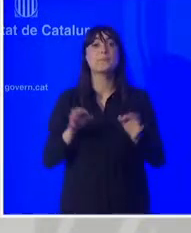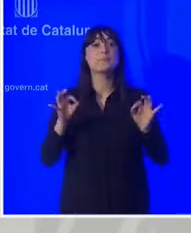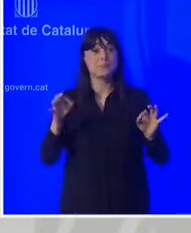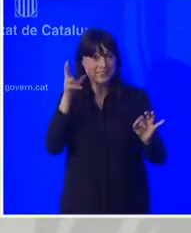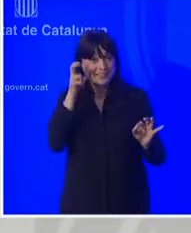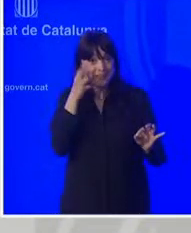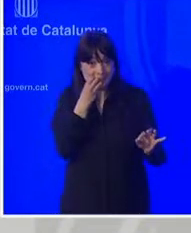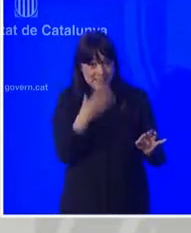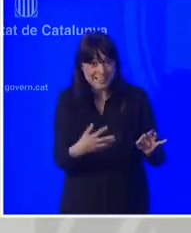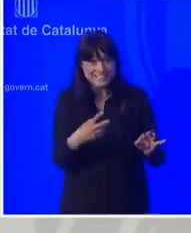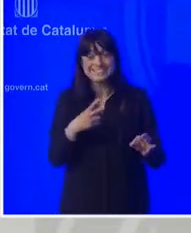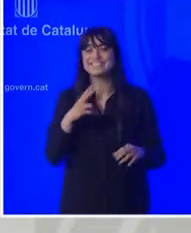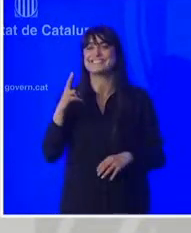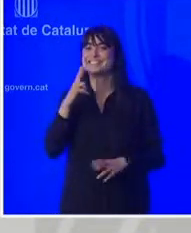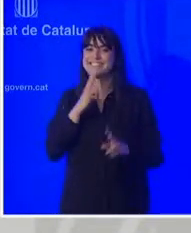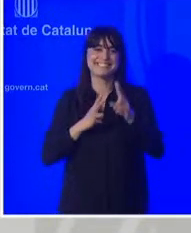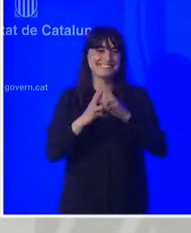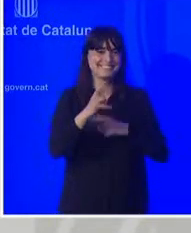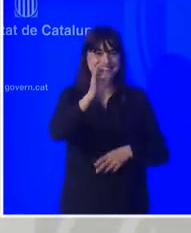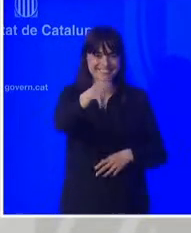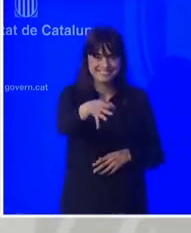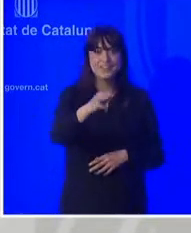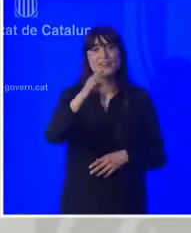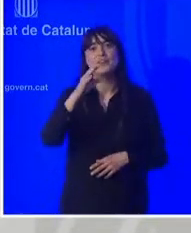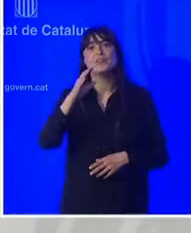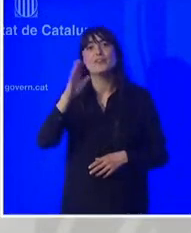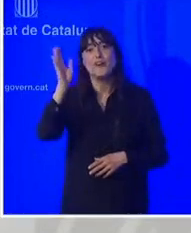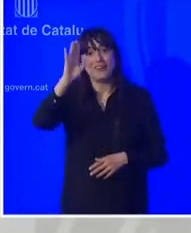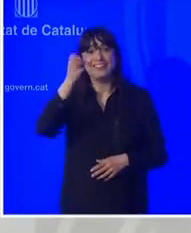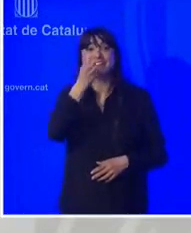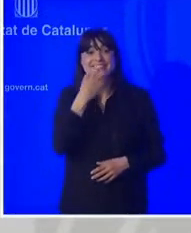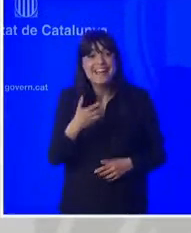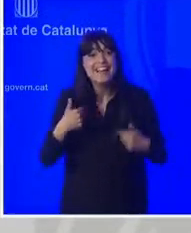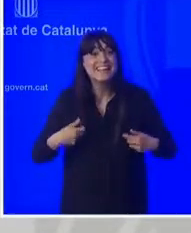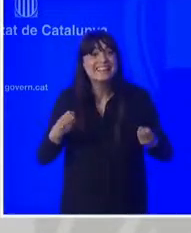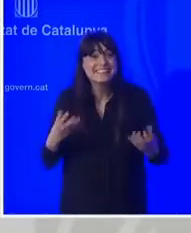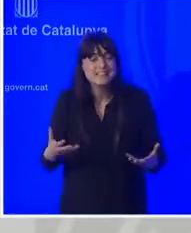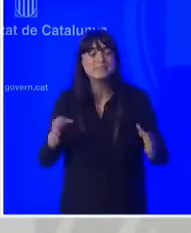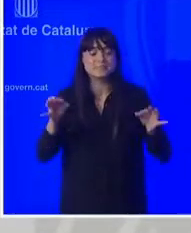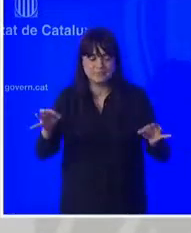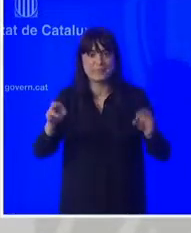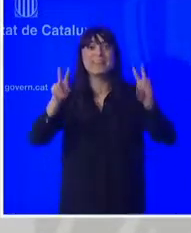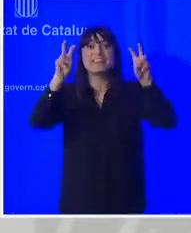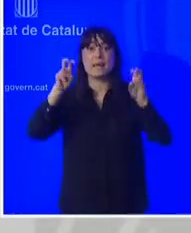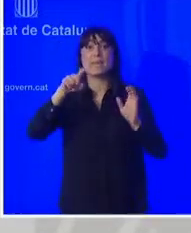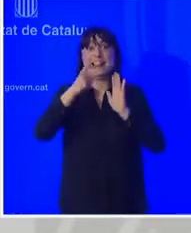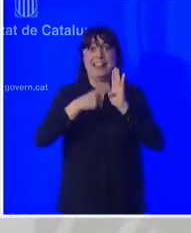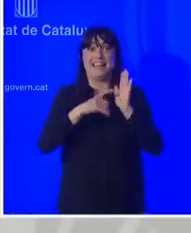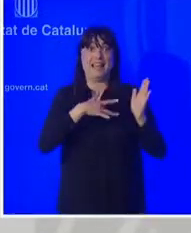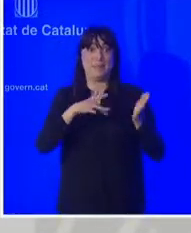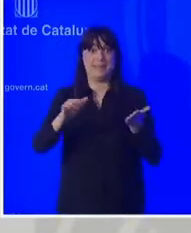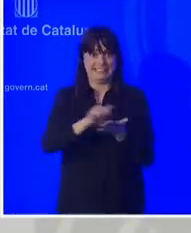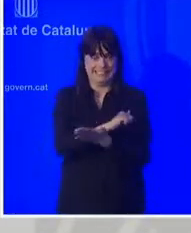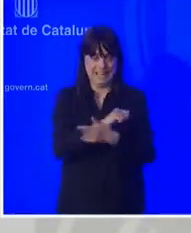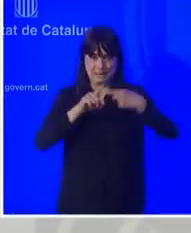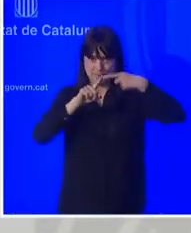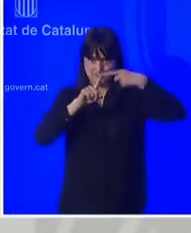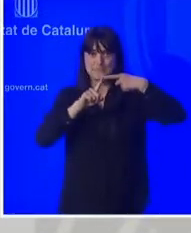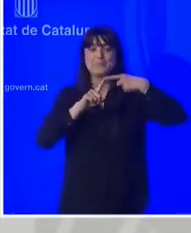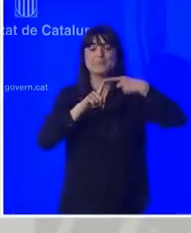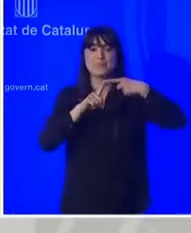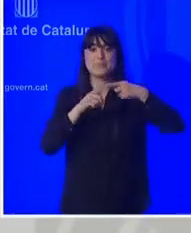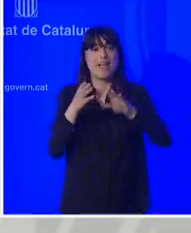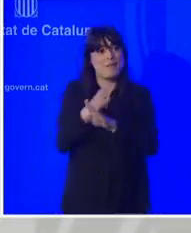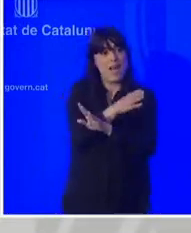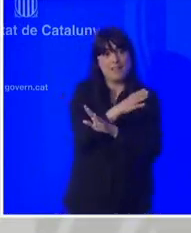Ara sí? Ara sí Perfecte Hola, què tal? Com estem? Jo encara sobre el tema de la llei d'amnistia i sobre ara li